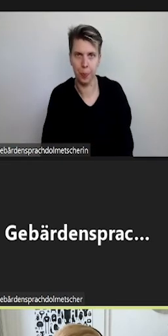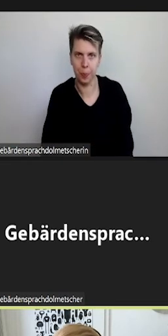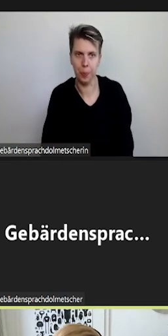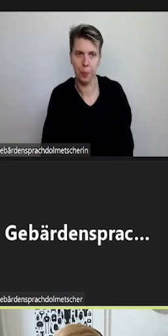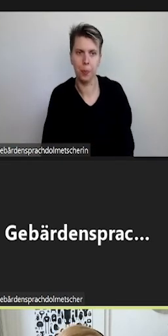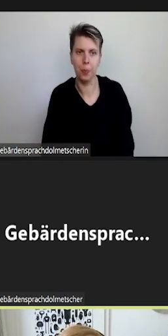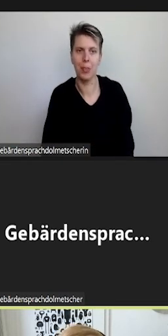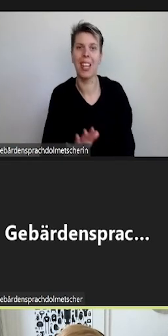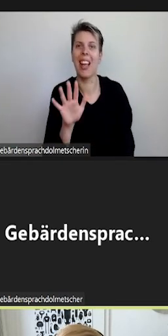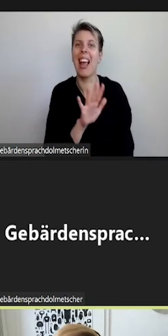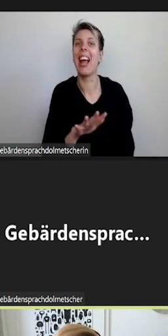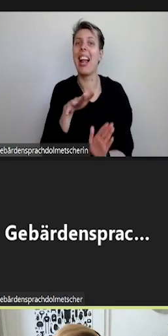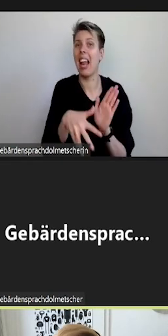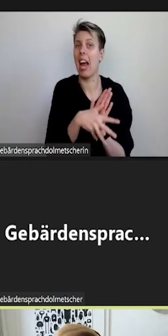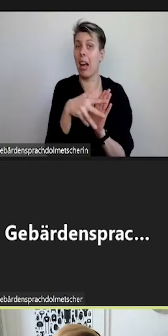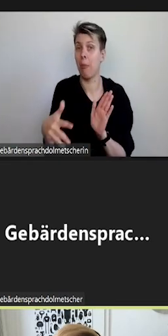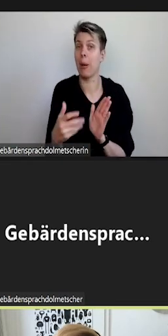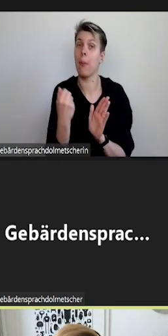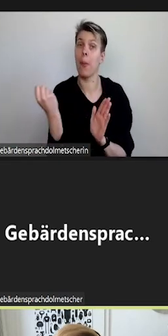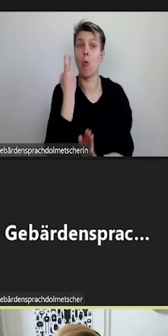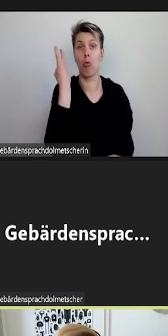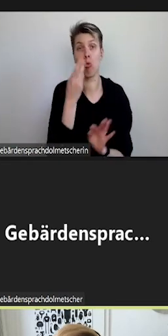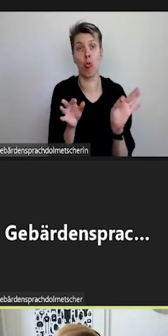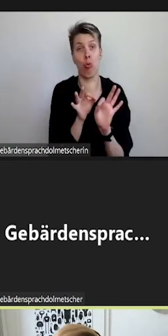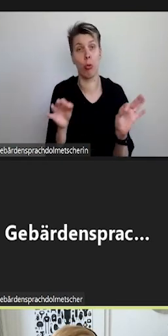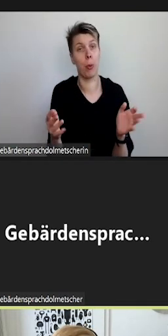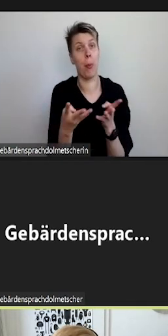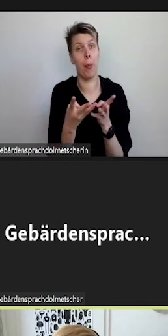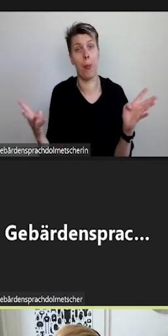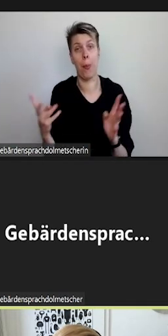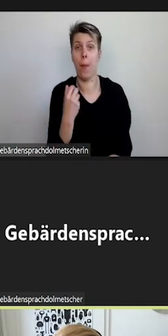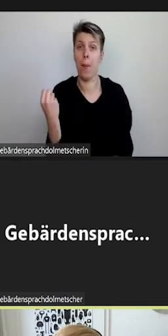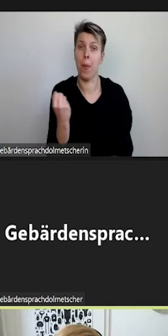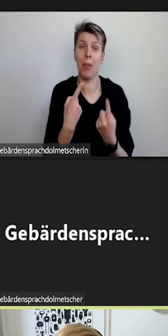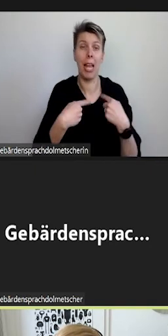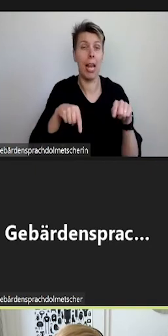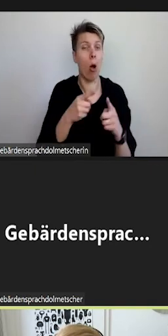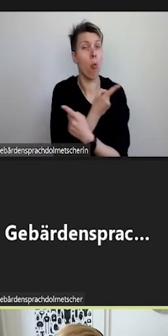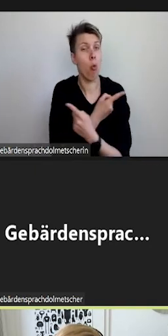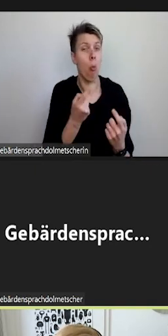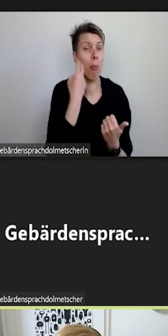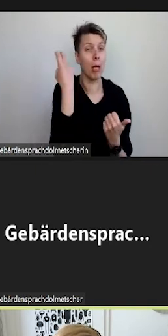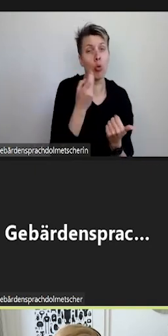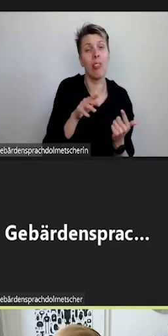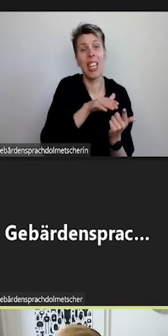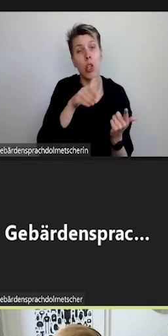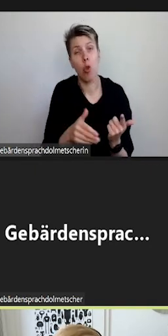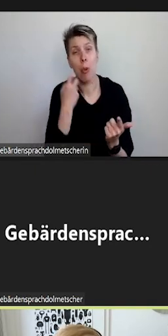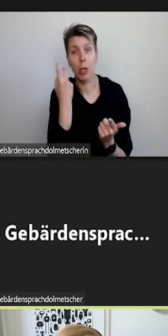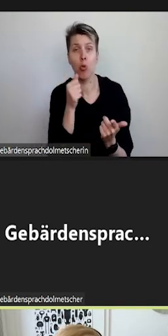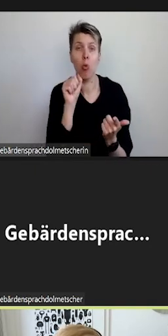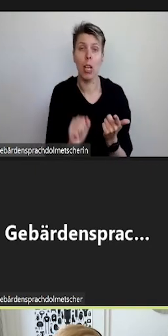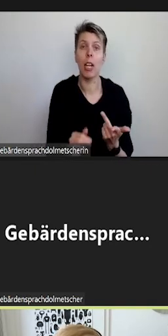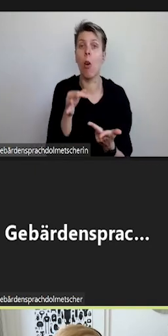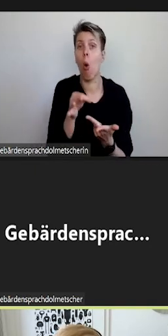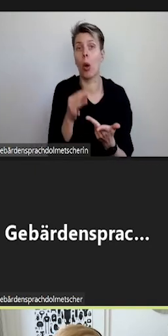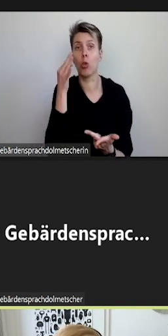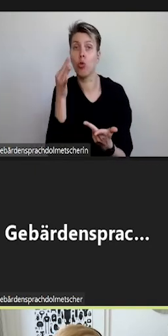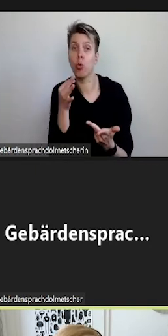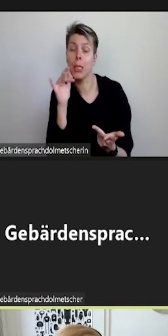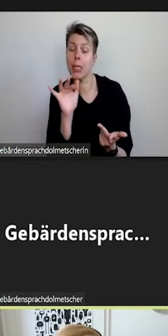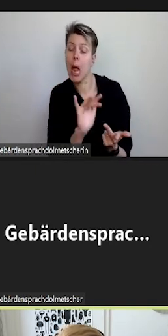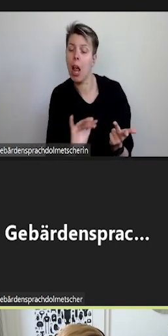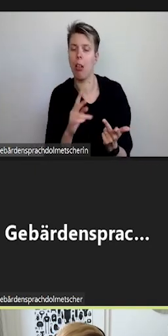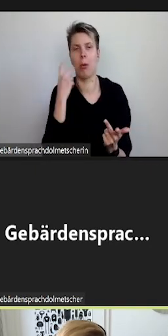Der Lageplan hat auch eine recht umfassende Suchfunktion. Man kann nach sämtlichen Räumen suchen, nach Gebäuden oder speziellen Orten. Was auch ganz praktisch ist,